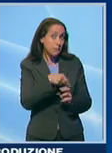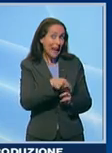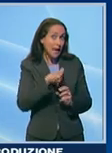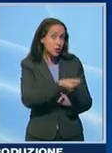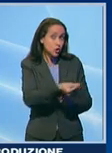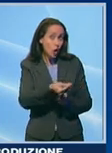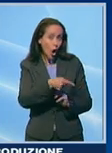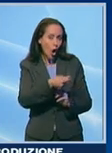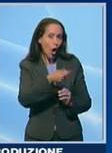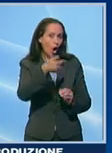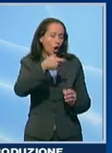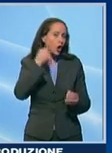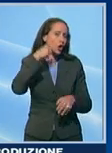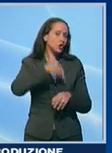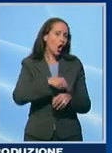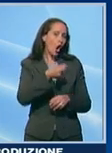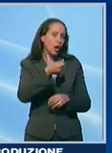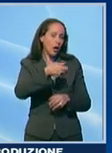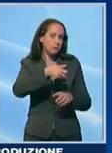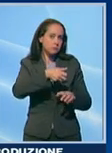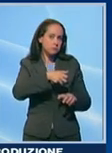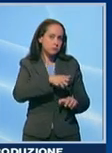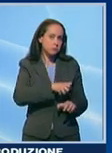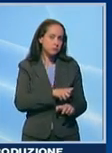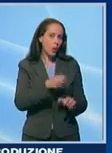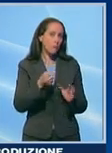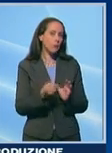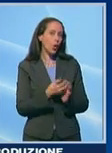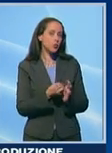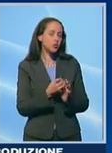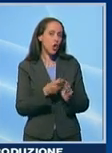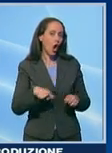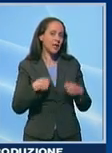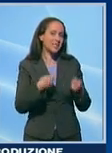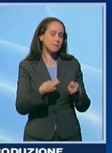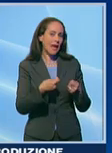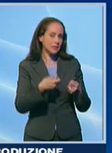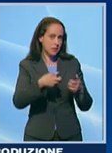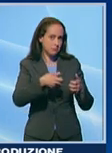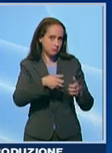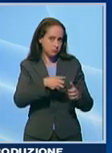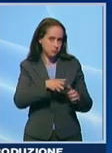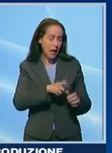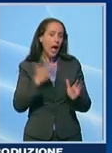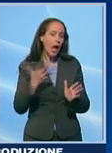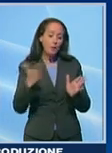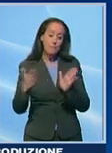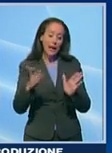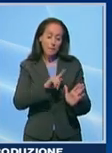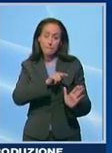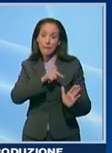ci sarà un abbassamento del prezzo e del costo dei fattori della produzione per chi produce latte, almeno per un periodo